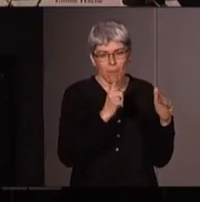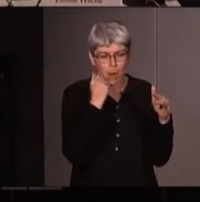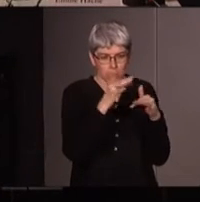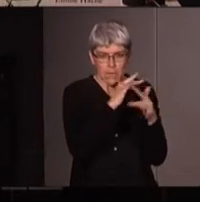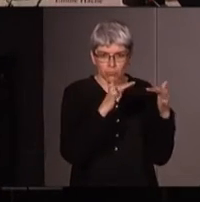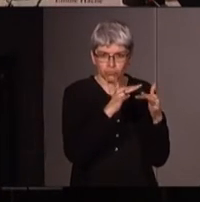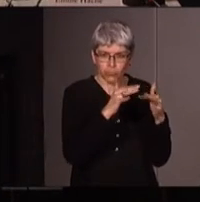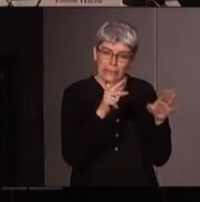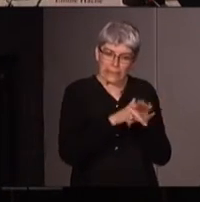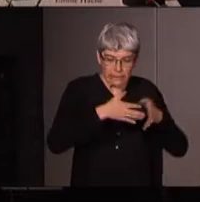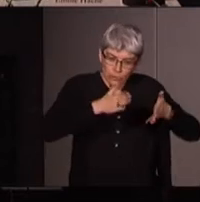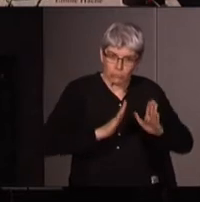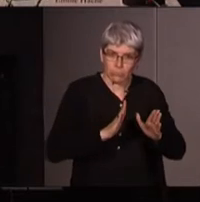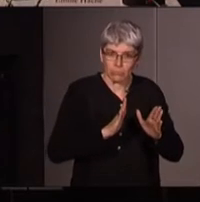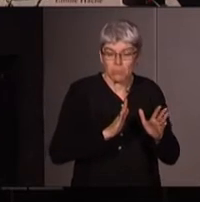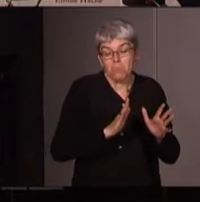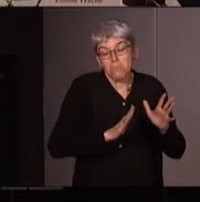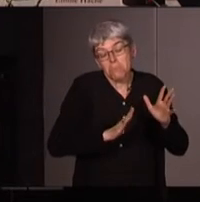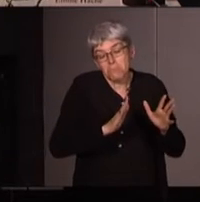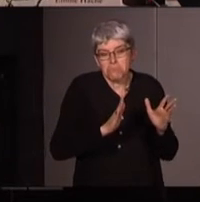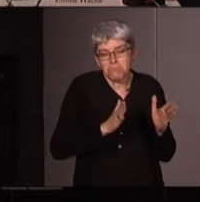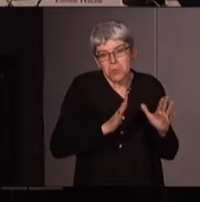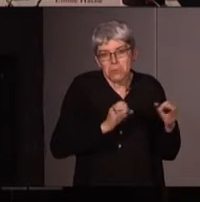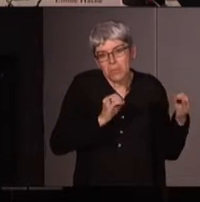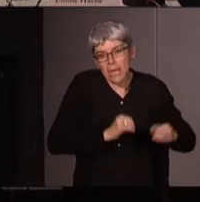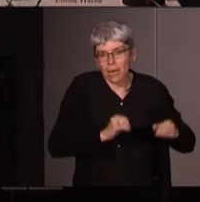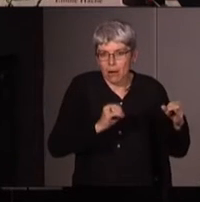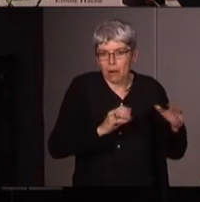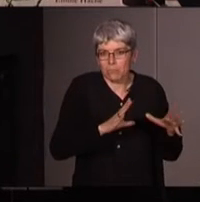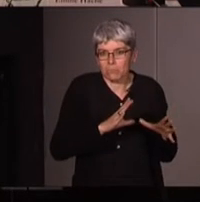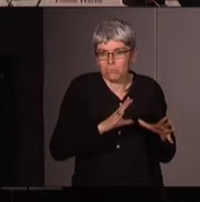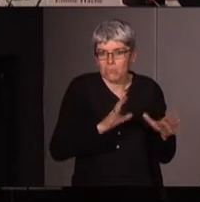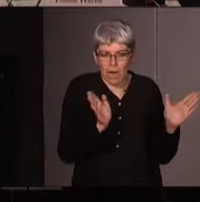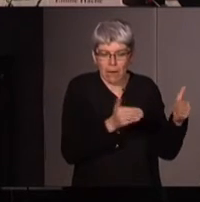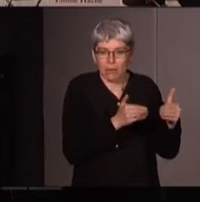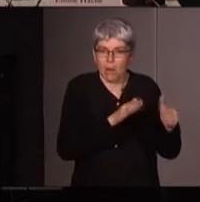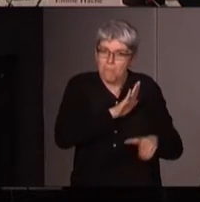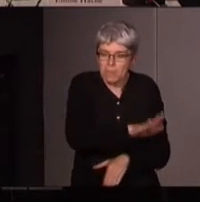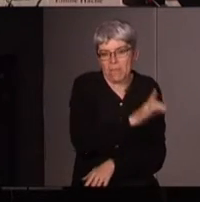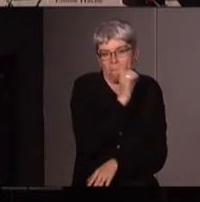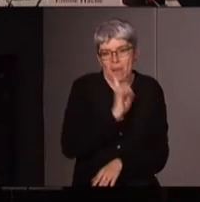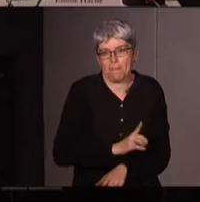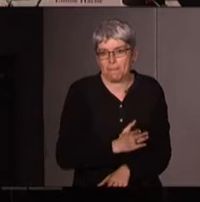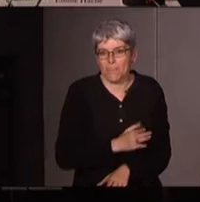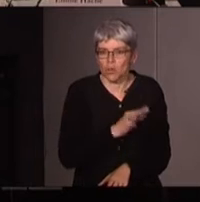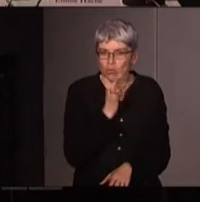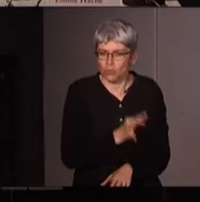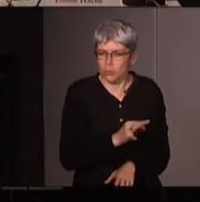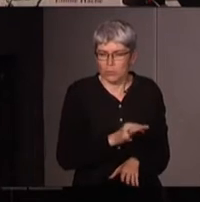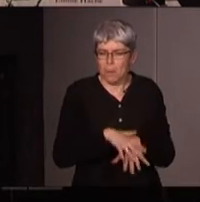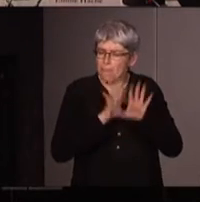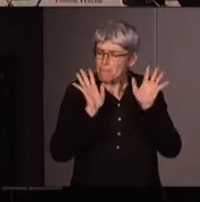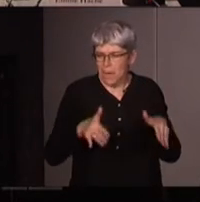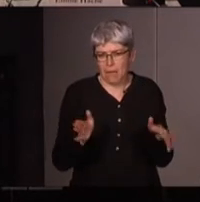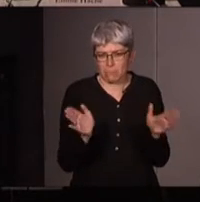de communer un accord plus ou moins que ça allait être un camp de femmes et il y a d'ailleurs énormément de camps de femmes